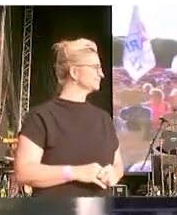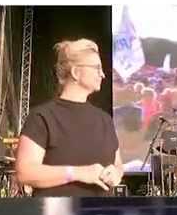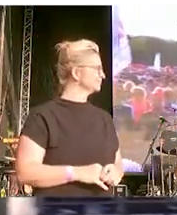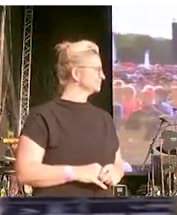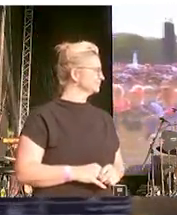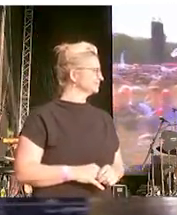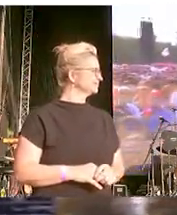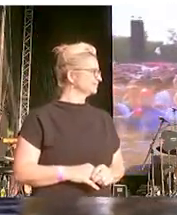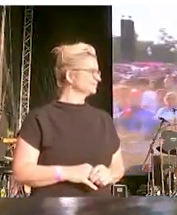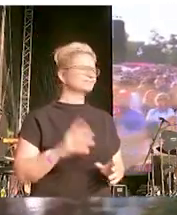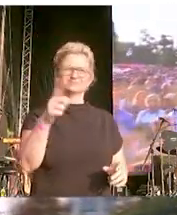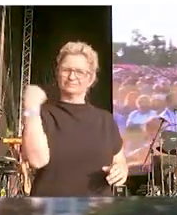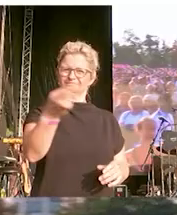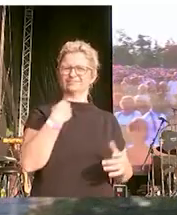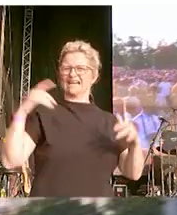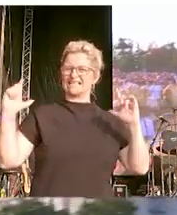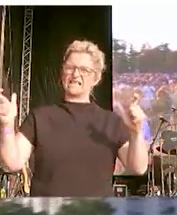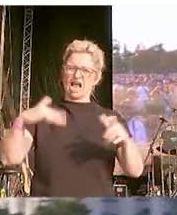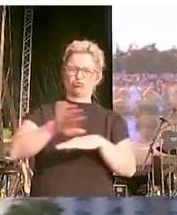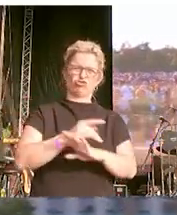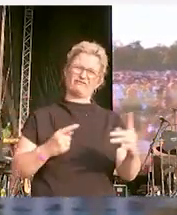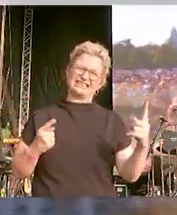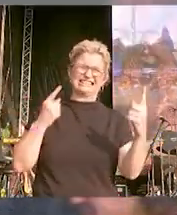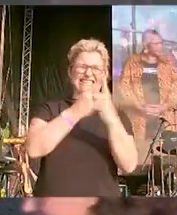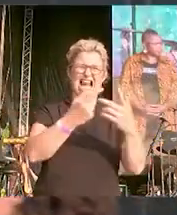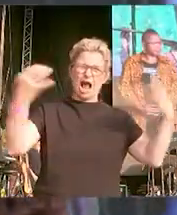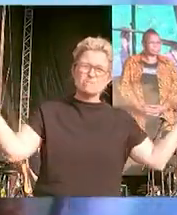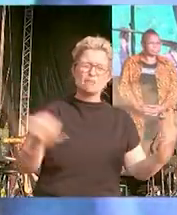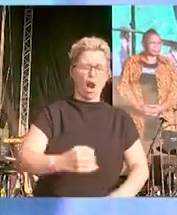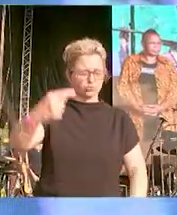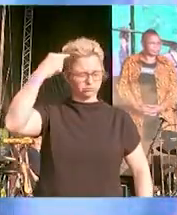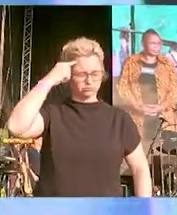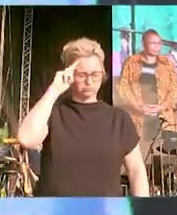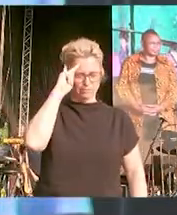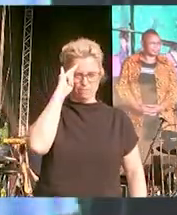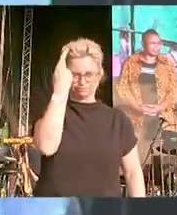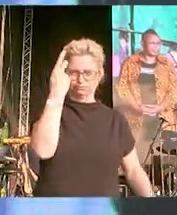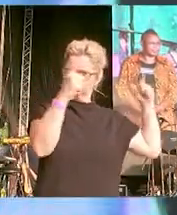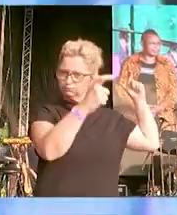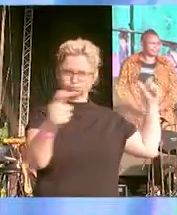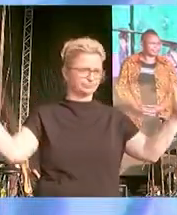In unserer Gesellschaft muss ein grundlegendes Umdenken stattfinden.